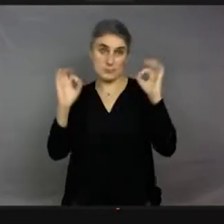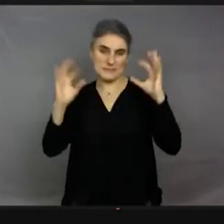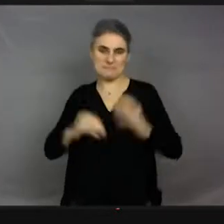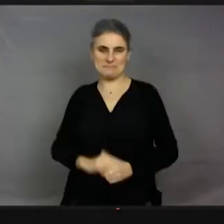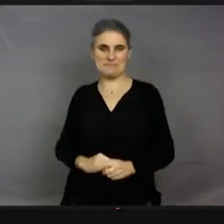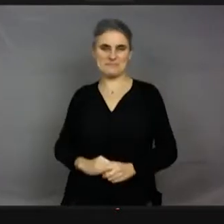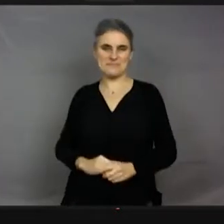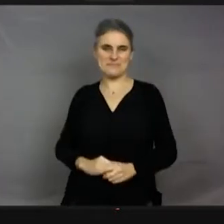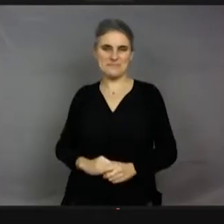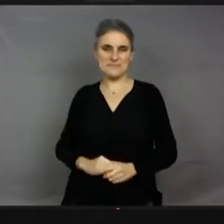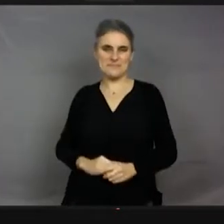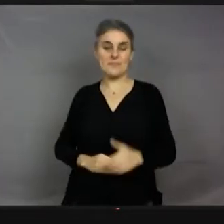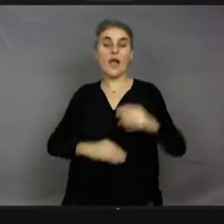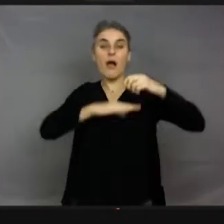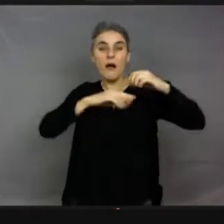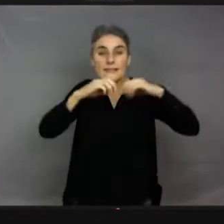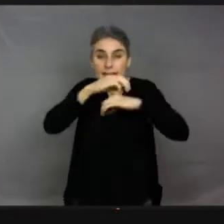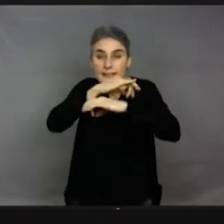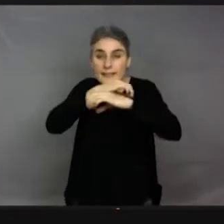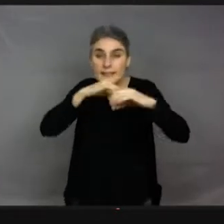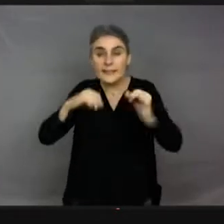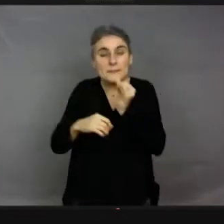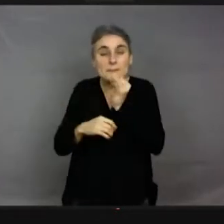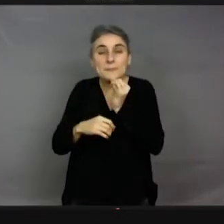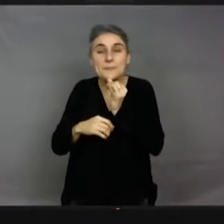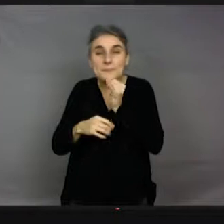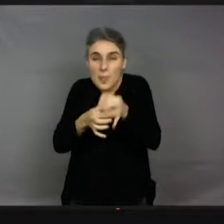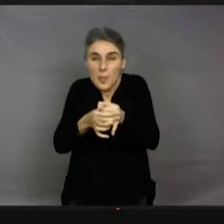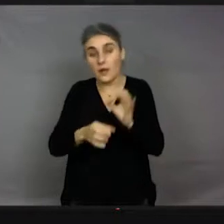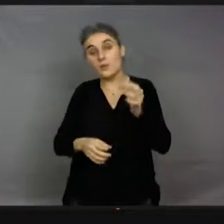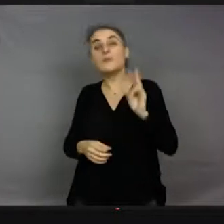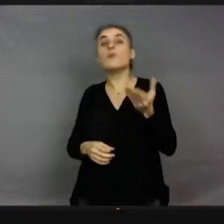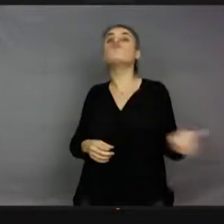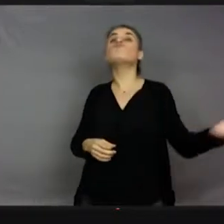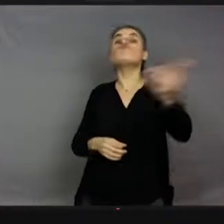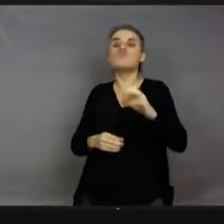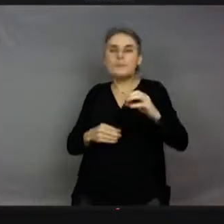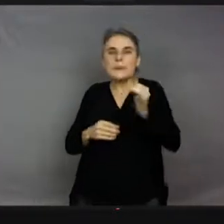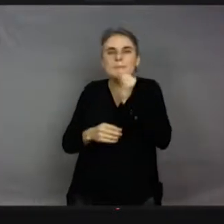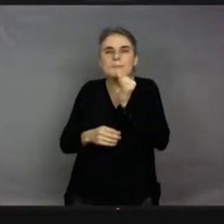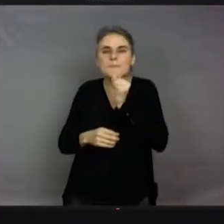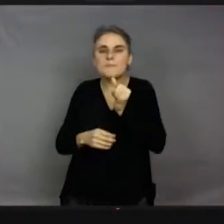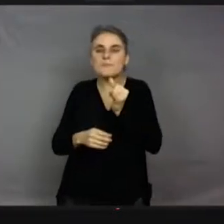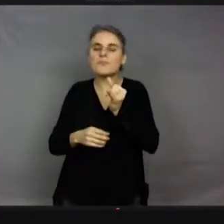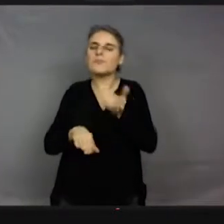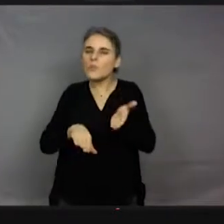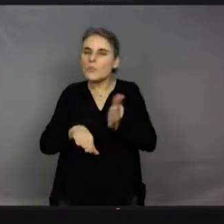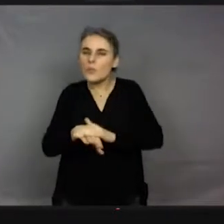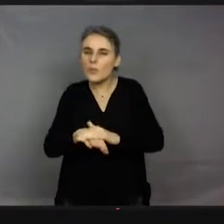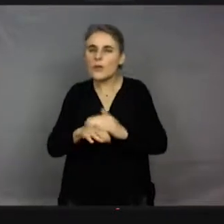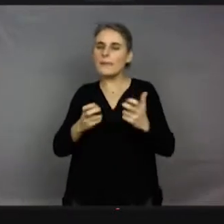Alors, petits, les insectes, c'est vrai que on dit toujours que les insectes, c petits. Mais en fait, si on s'y intéresse vraiment et qu s'intéresse, par exemple, aux